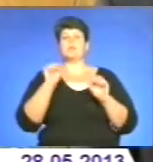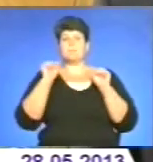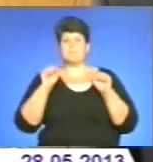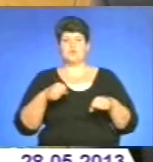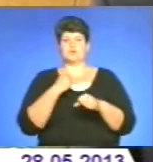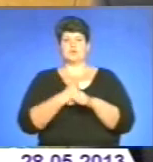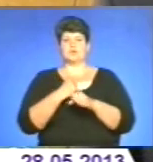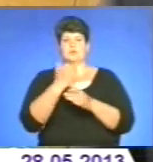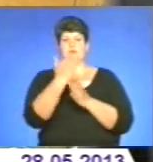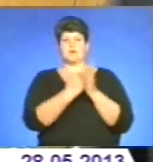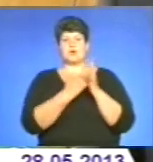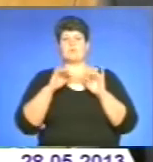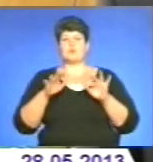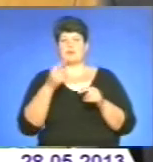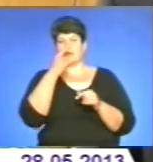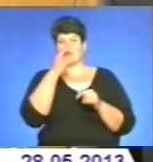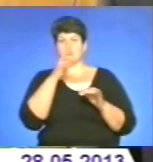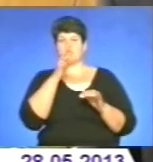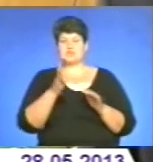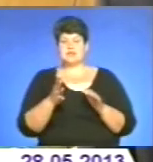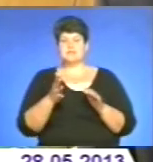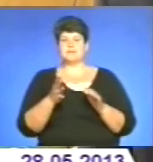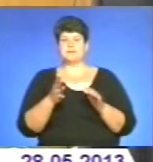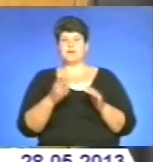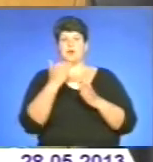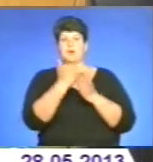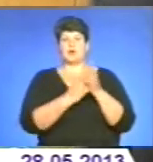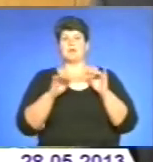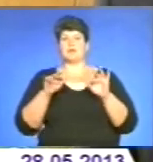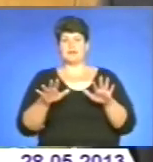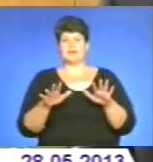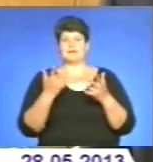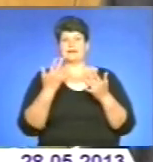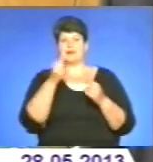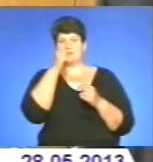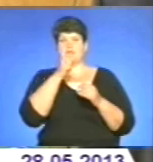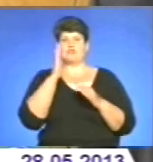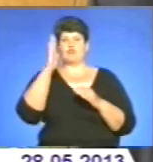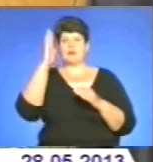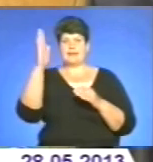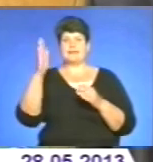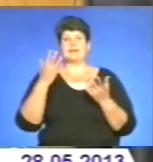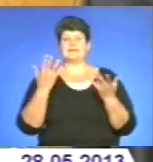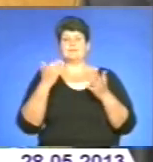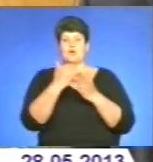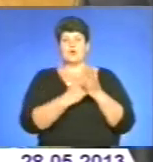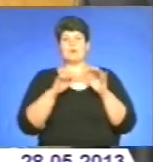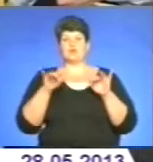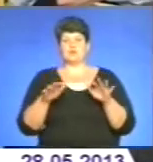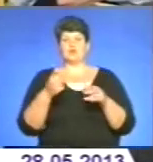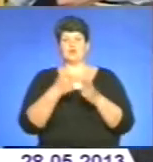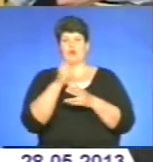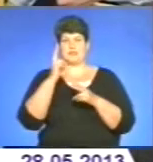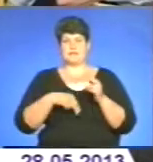програму дій на найближчий час, програму дій на декілька місців вперед і програму дій до кінця року.